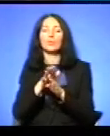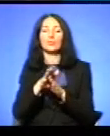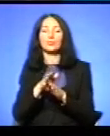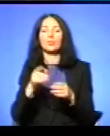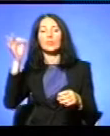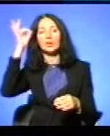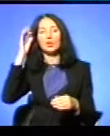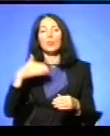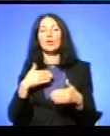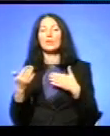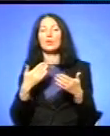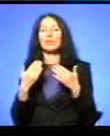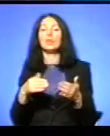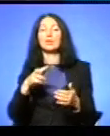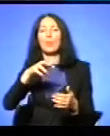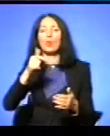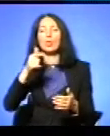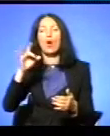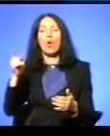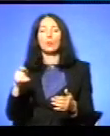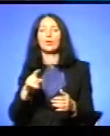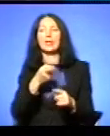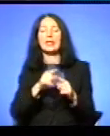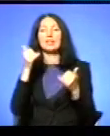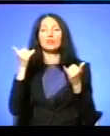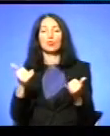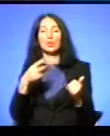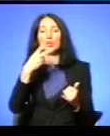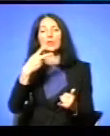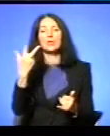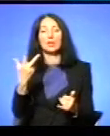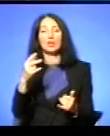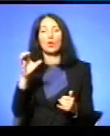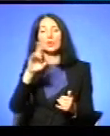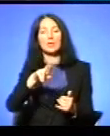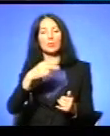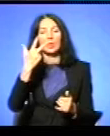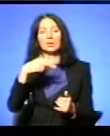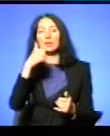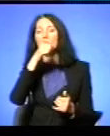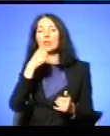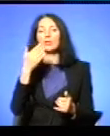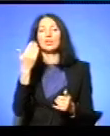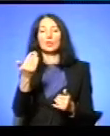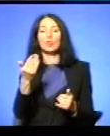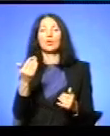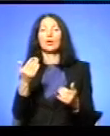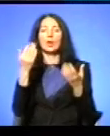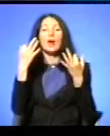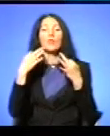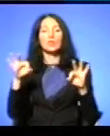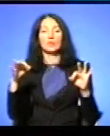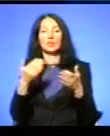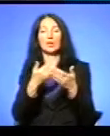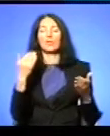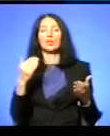спілкувалися З Миколою Горболем Власне, сьогодні, 23 серпня 30-та річниця З дня його визволення